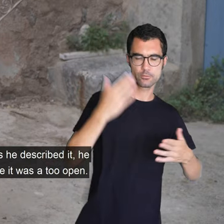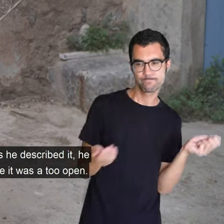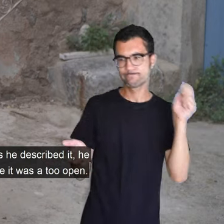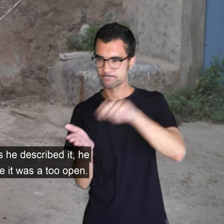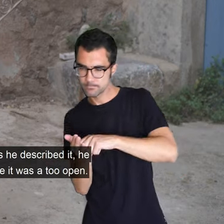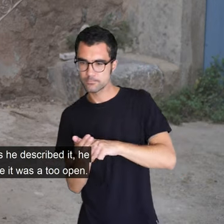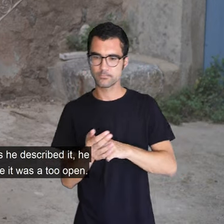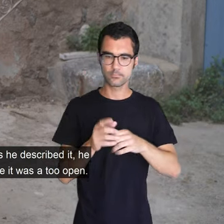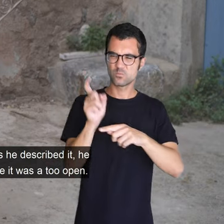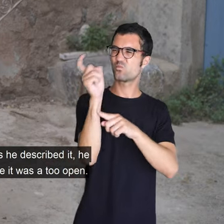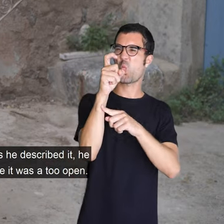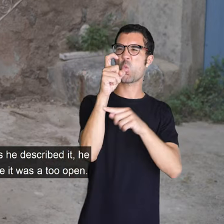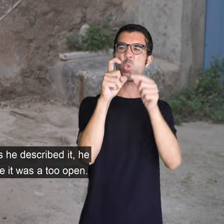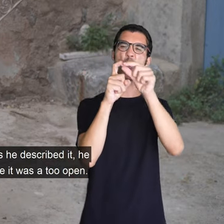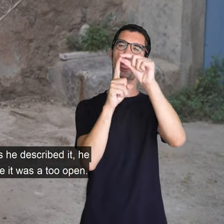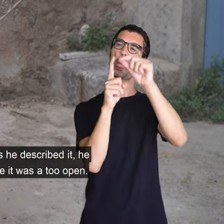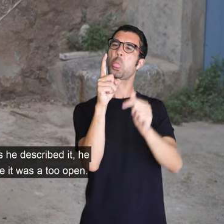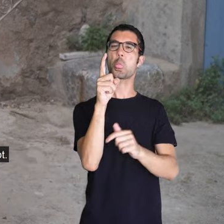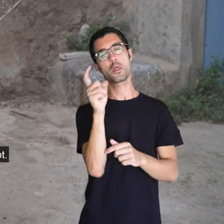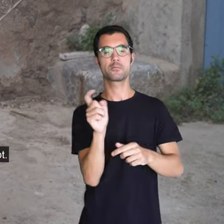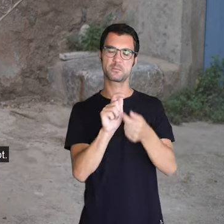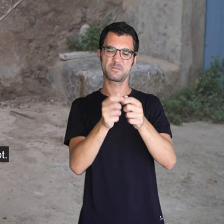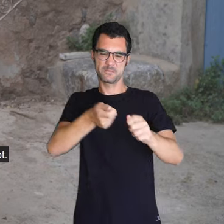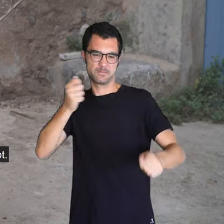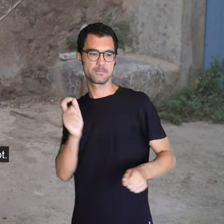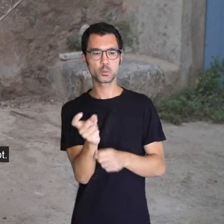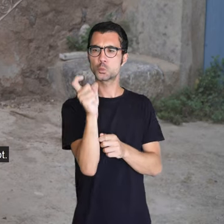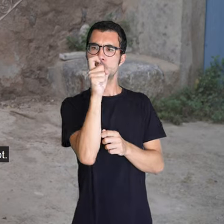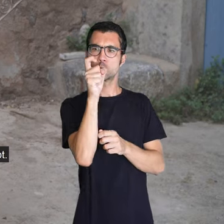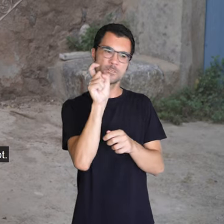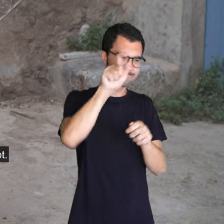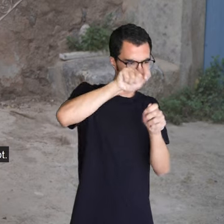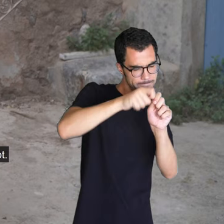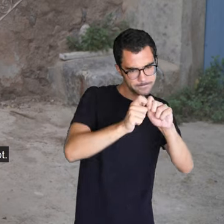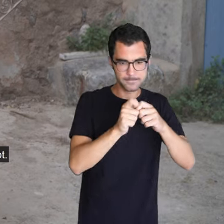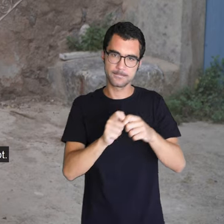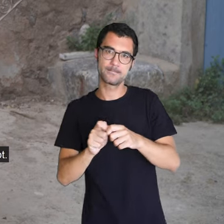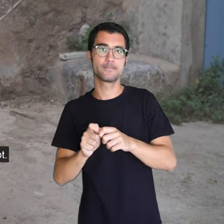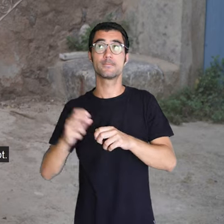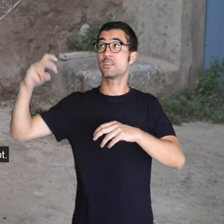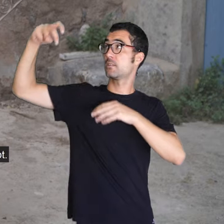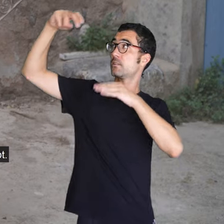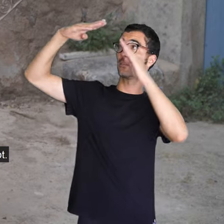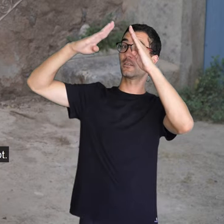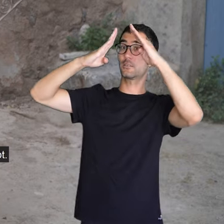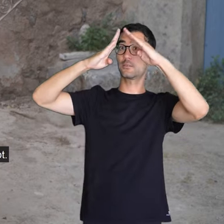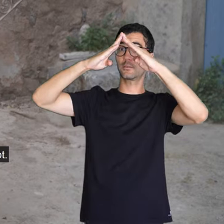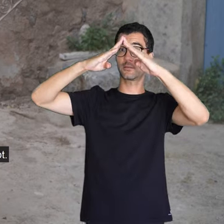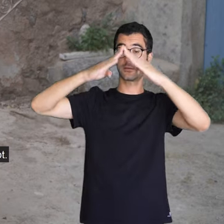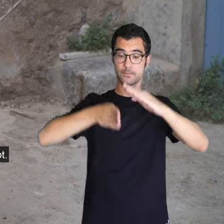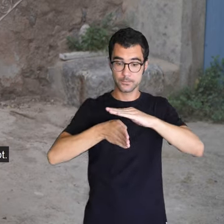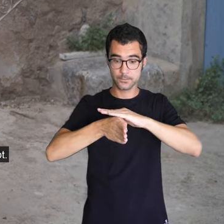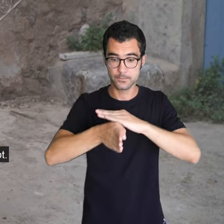canviava el nom, perquè estava un poc obert, tot això. I estava a baix de sa escala, a la entrada de Can Ostra.